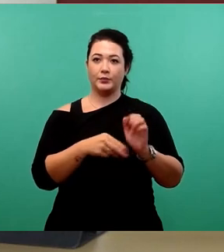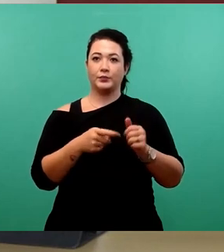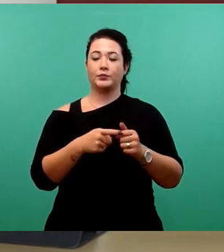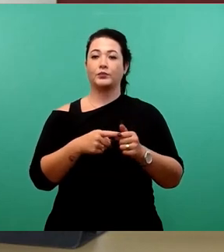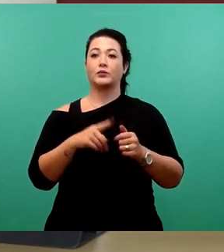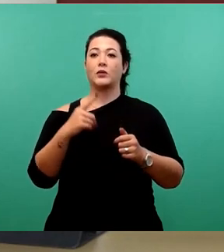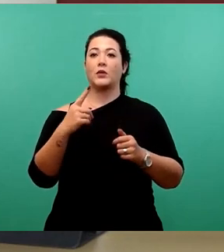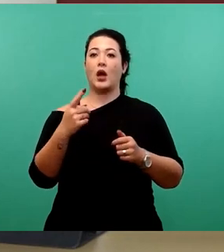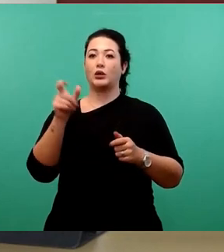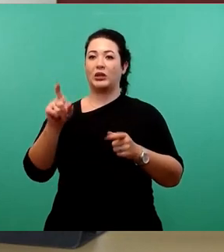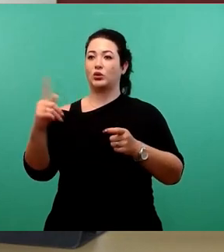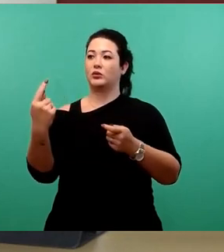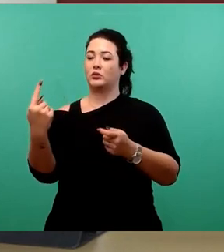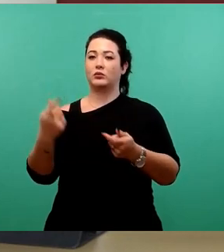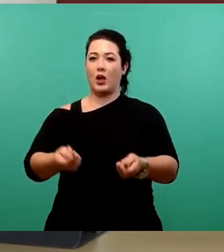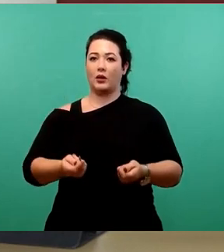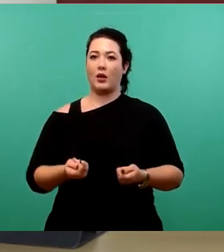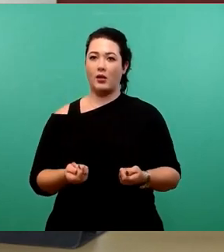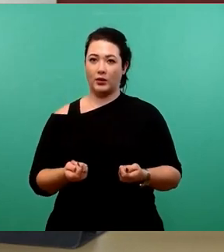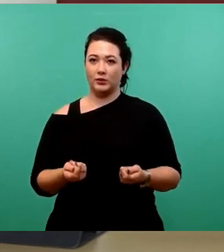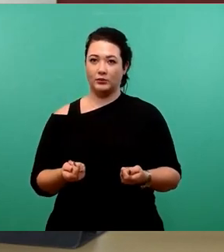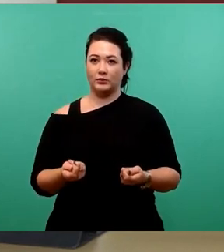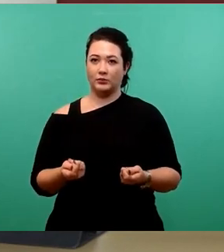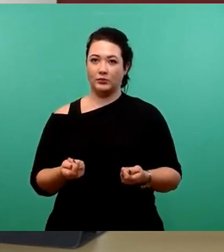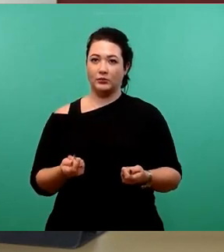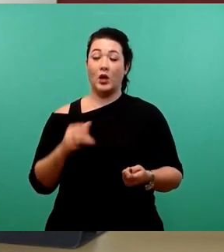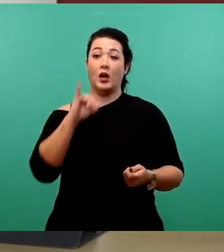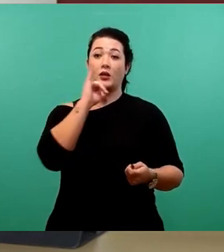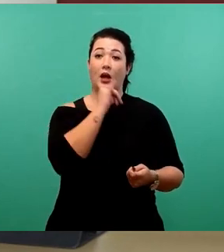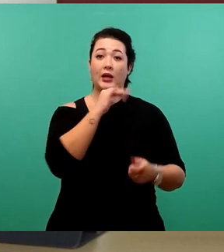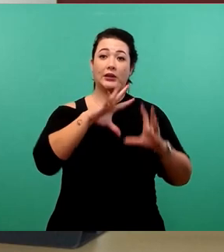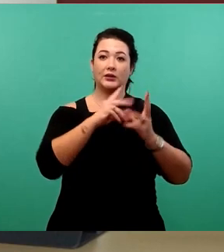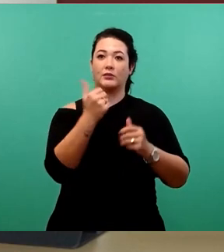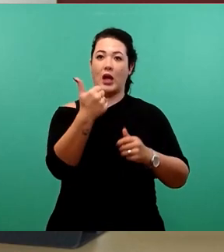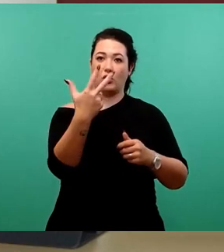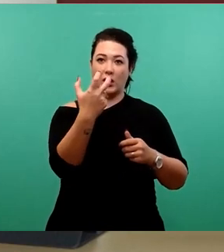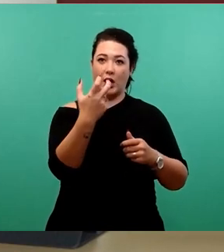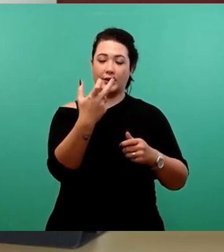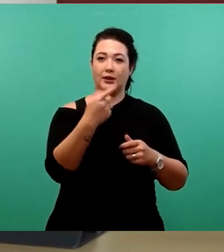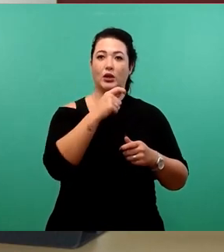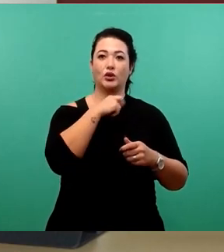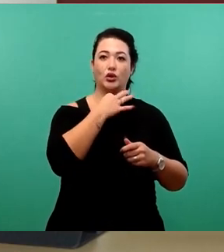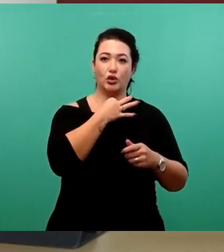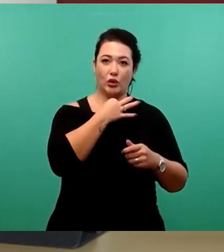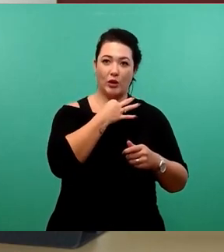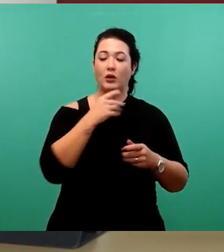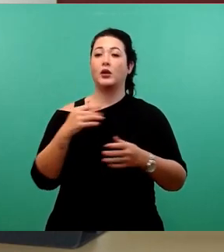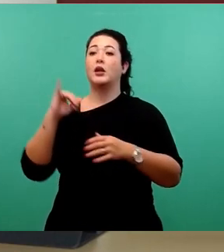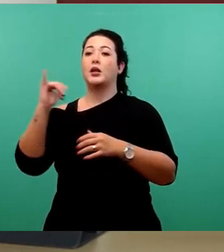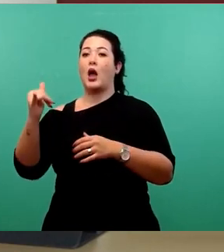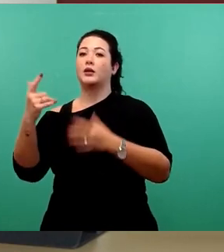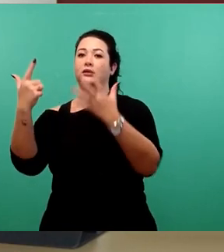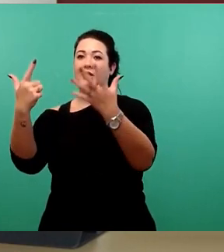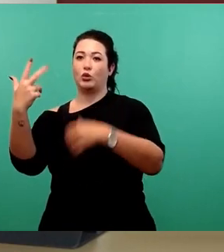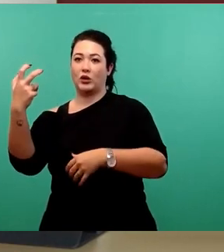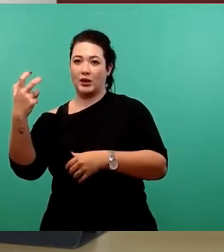sich enthalten. Mit Nein haben 31 gestimmt und mit Ja 37. Und damit darf